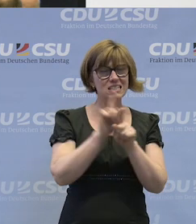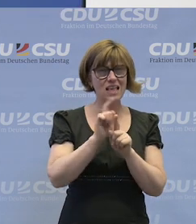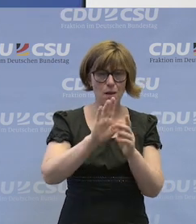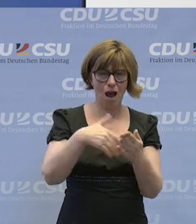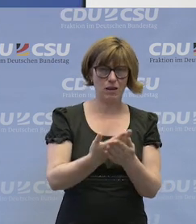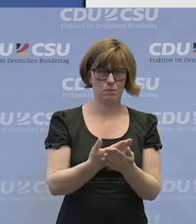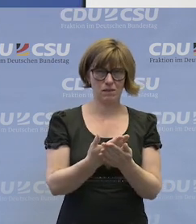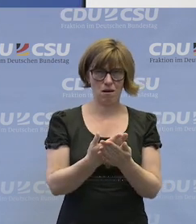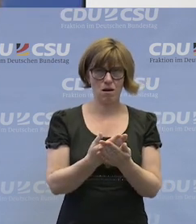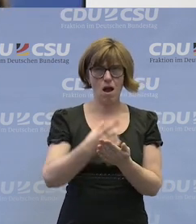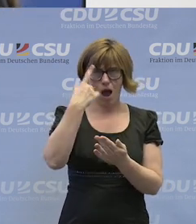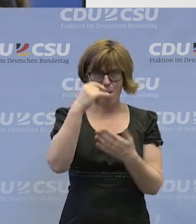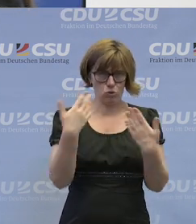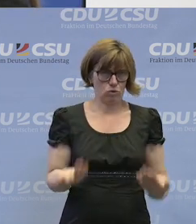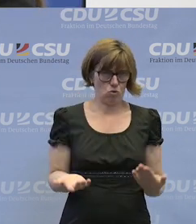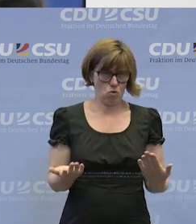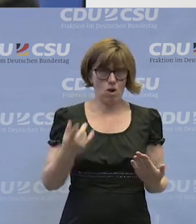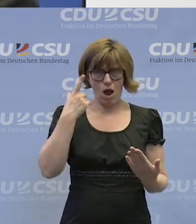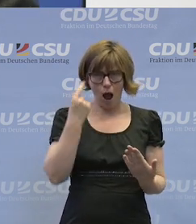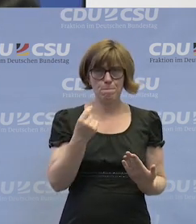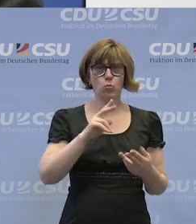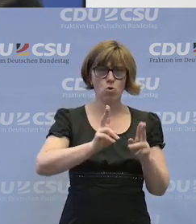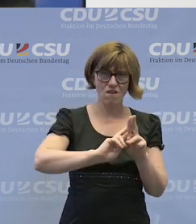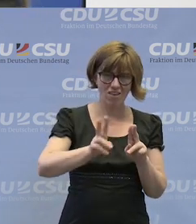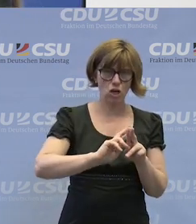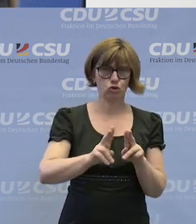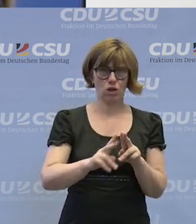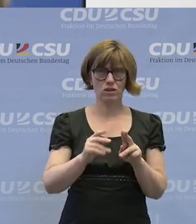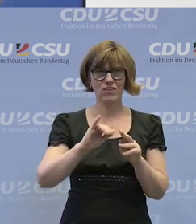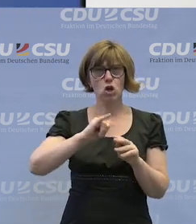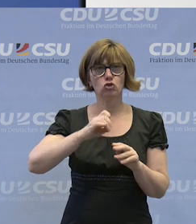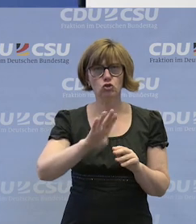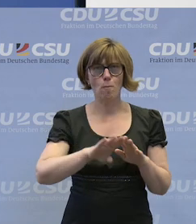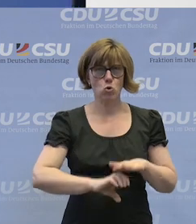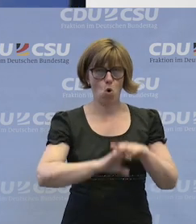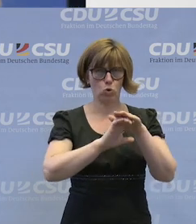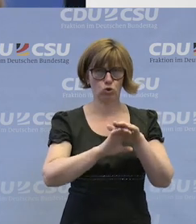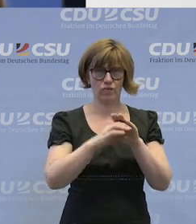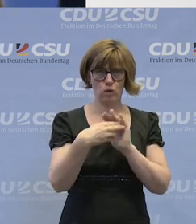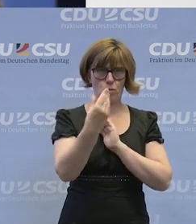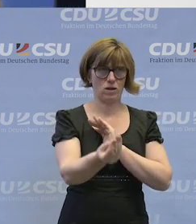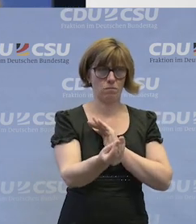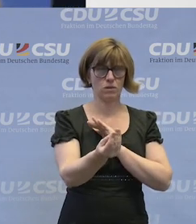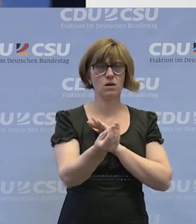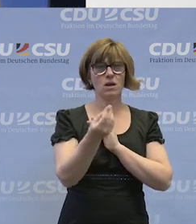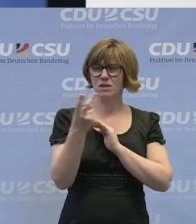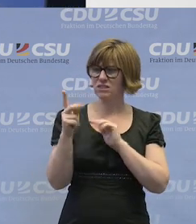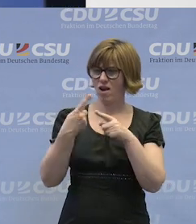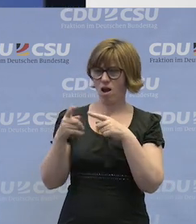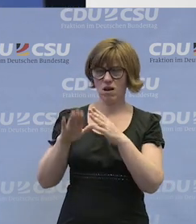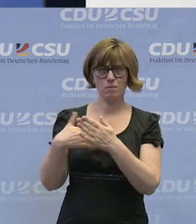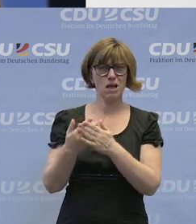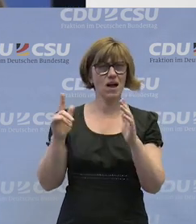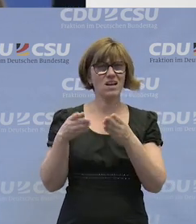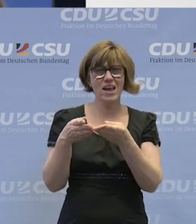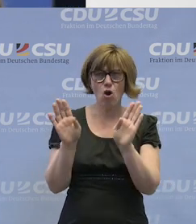Anbieter. In Hamburg ist es so. In Hamburg sind es die Werkstätten, die diese Jobcoach zum Beispiel mit übernehmen. Es gibt noch zwei weitere Anbieter. Aber es ist